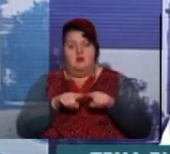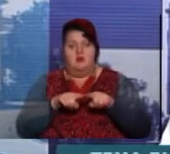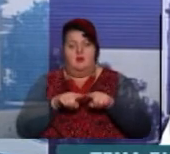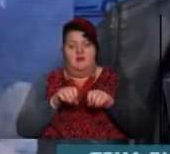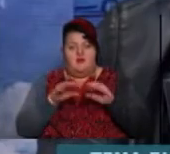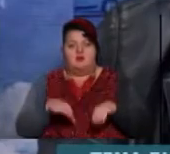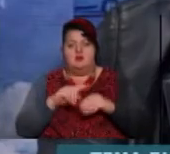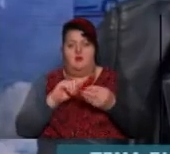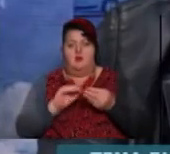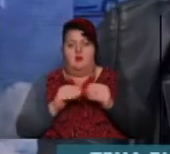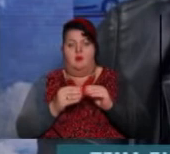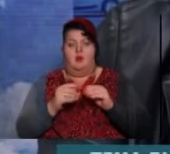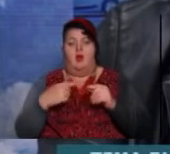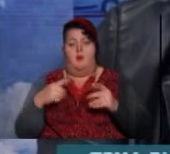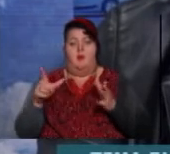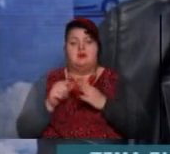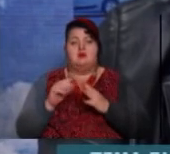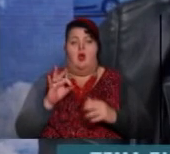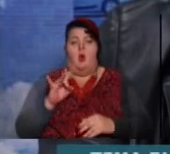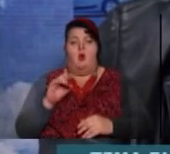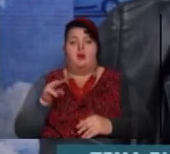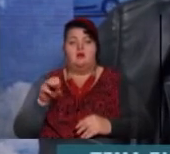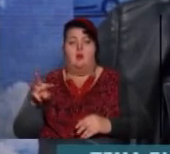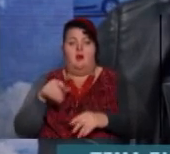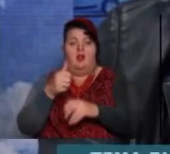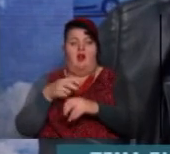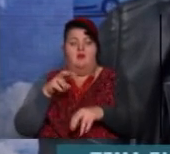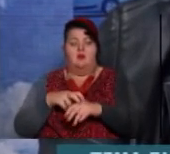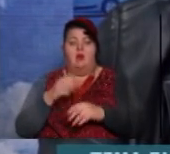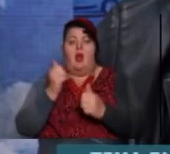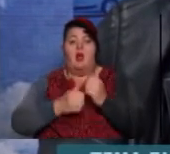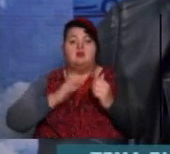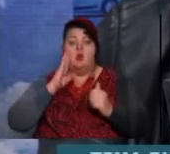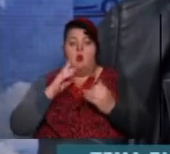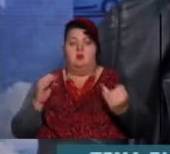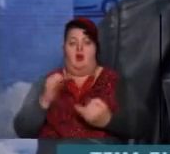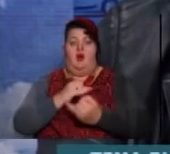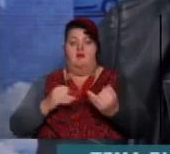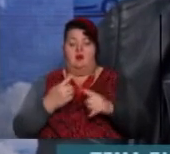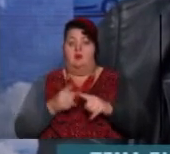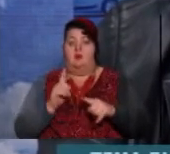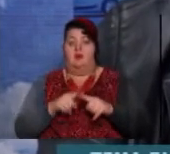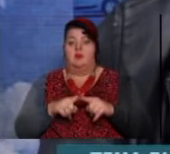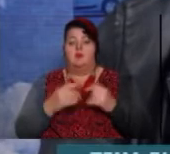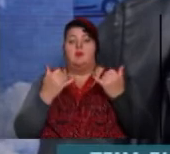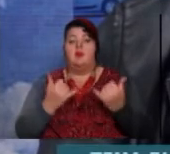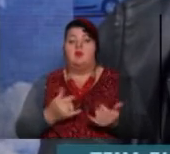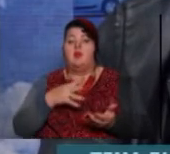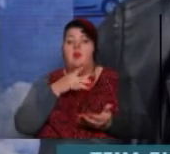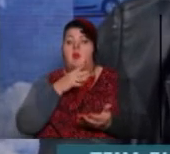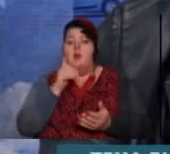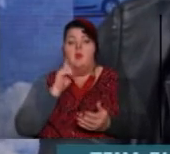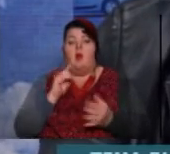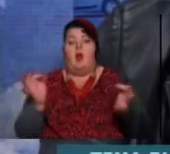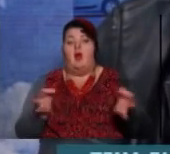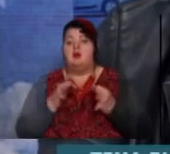Ну, ми з Воростом Ярославовичем, так скажемо, про це говорим кожного утра. На даний момент пока я